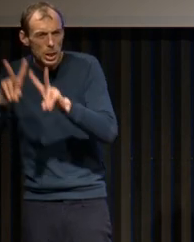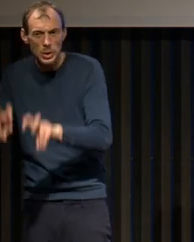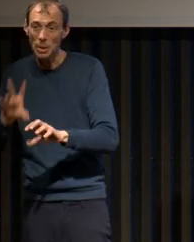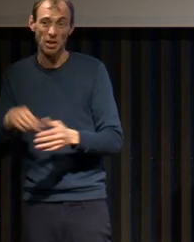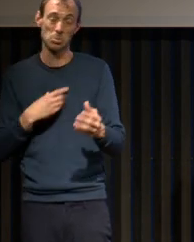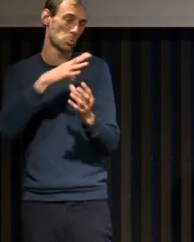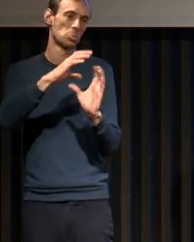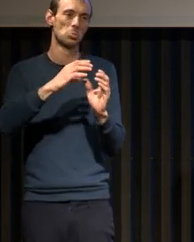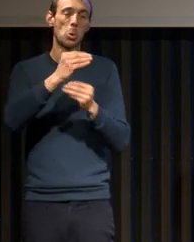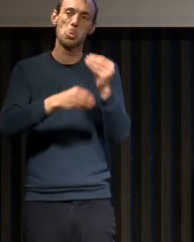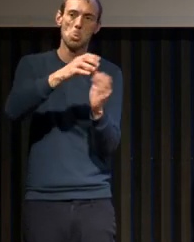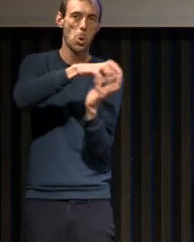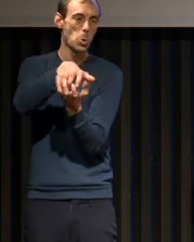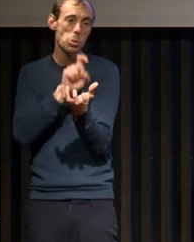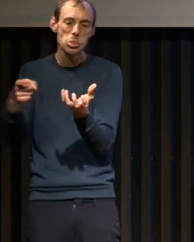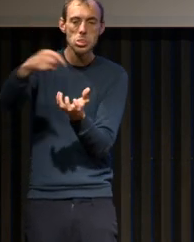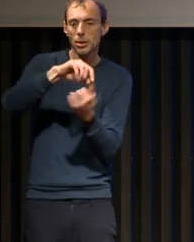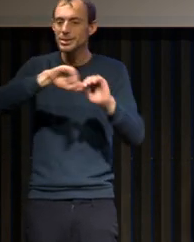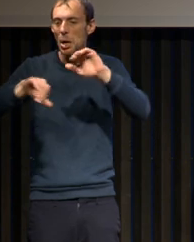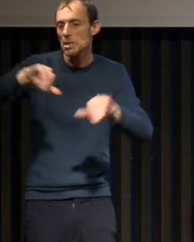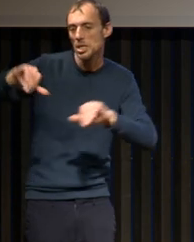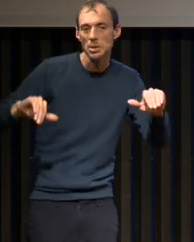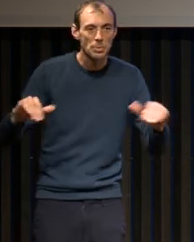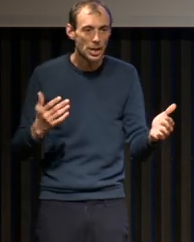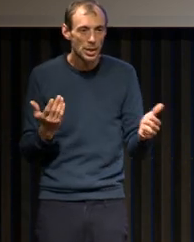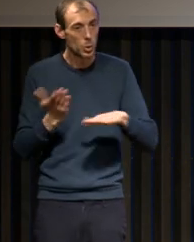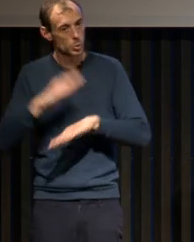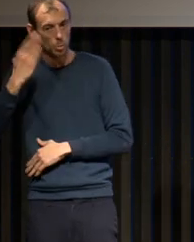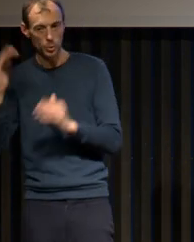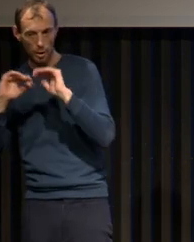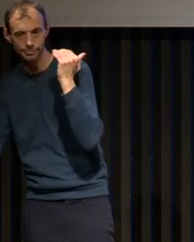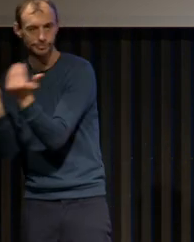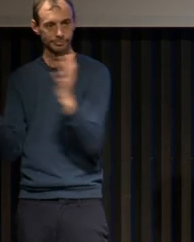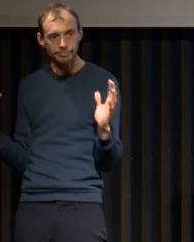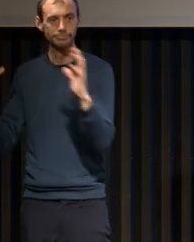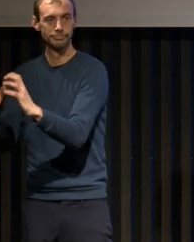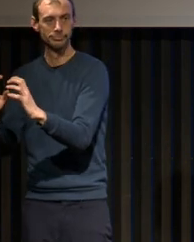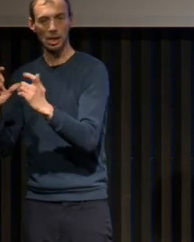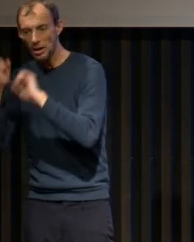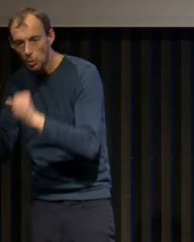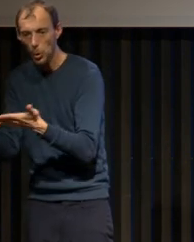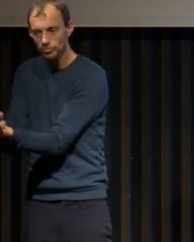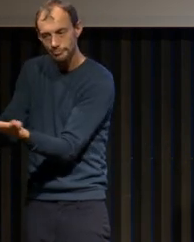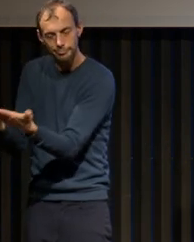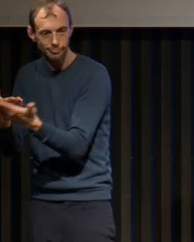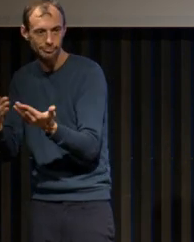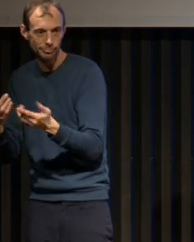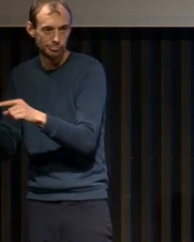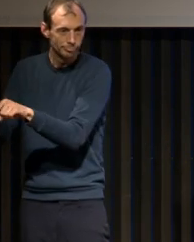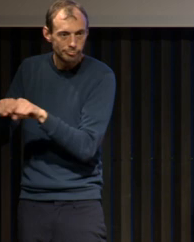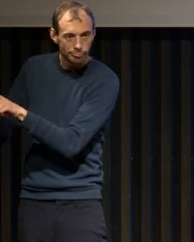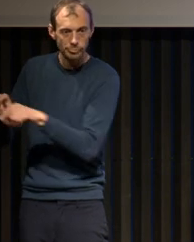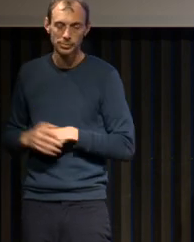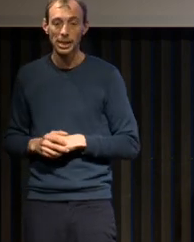dans le monde. Mais les lieux de congrès sont importants pour que les gens discutent entre eux et fassent des synthèses. Et donc, dans ces congrès de Rimini, il a